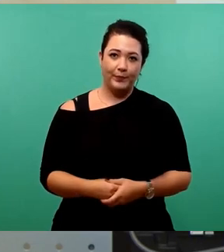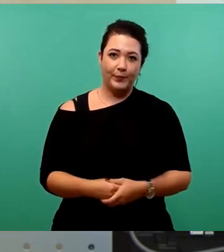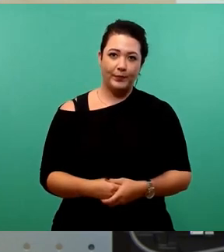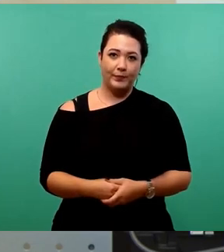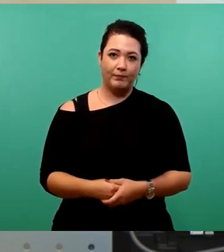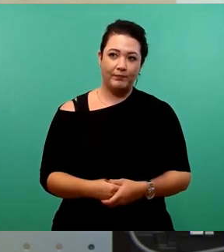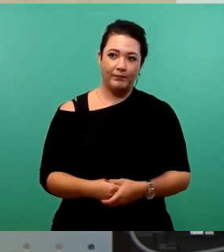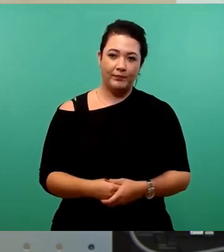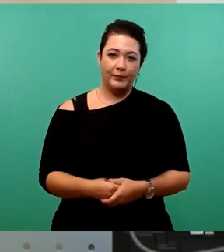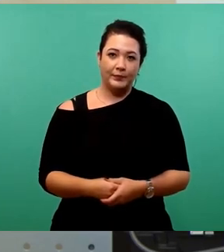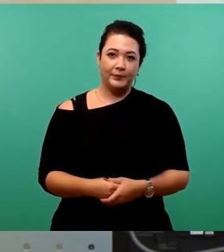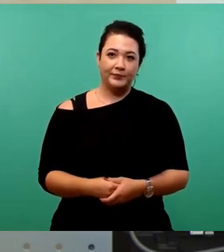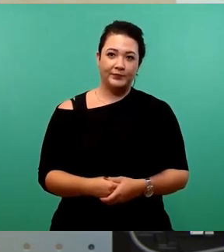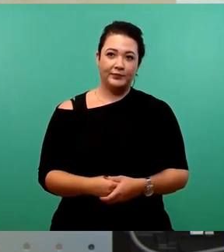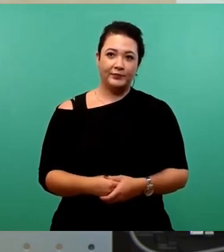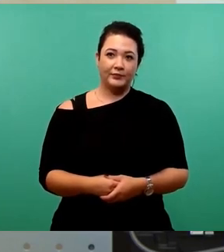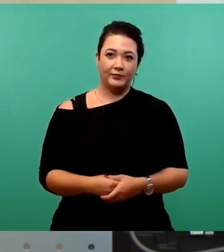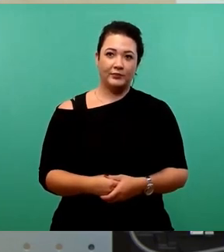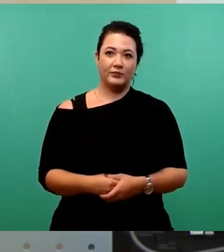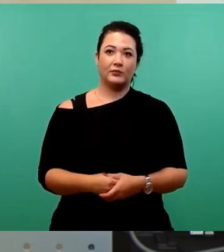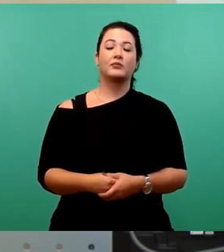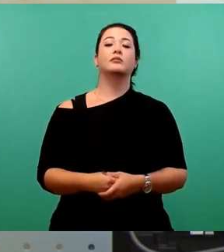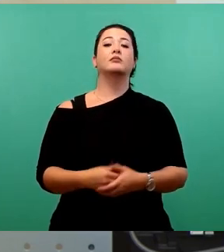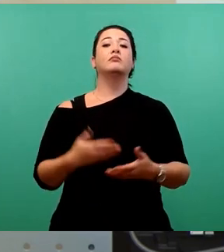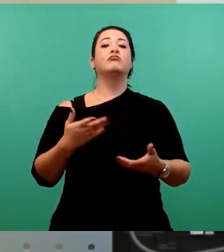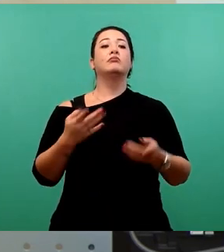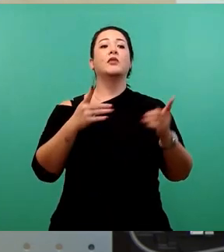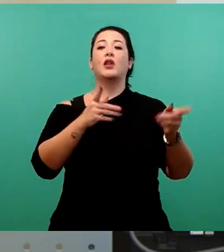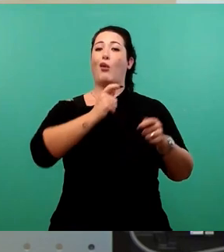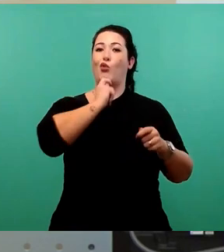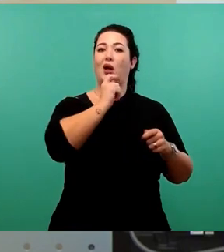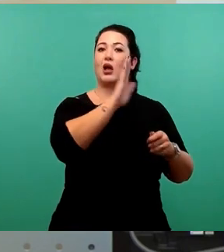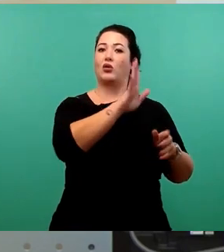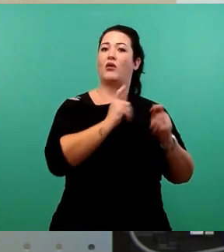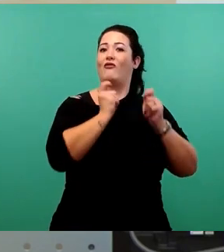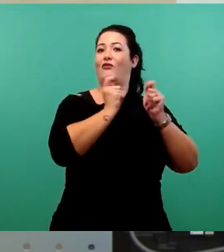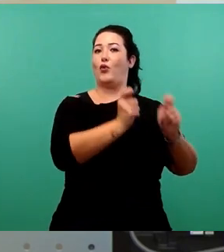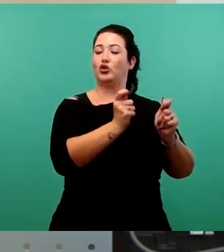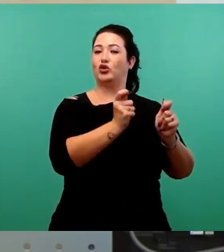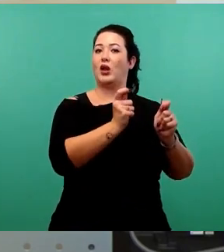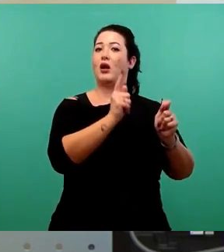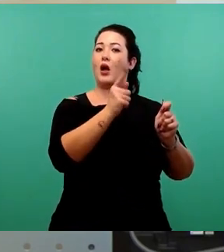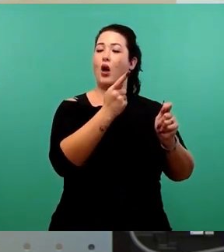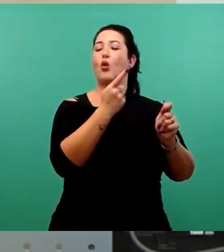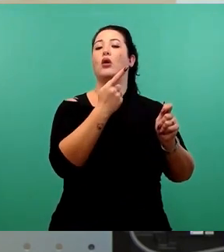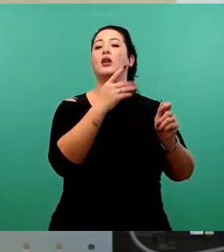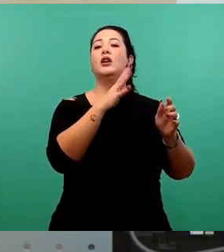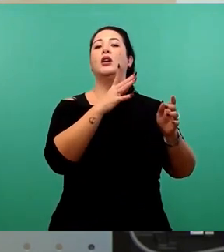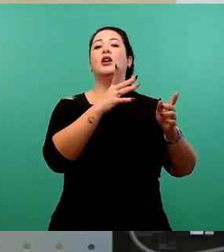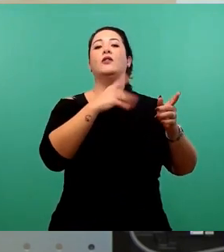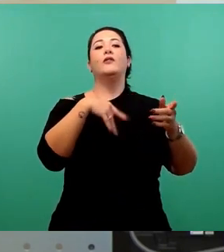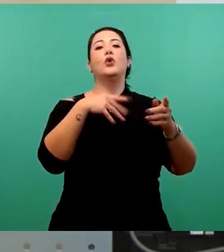der Vorschlag der Moderatoren sieht ja darüber hinaus eine Stabsstelle für Wissenschaft und